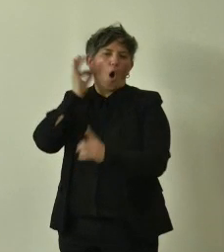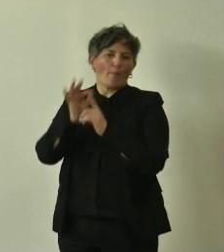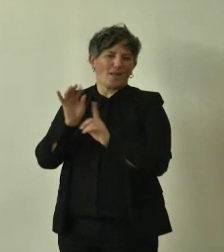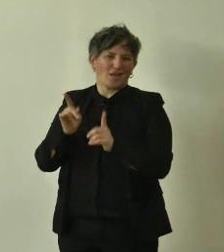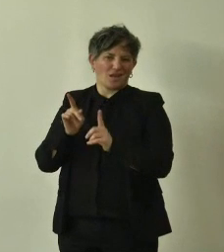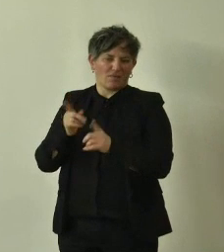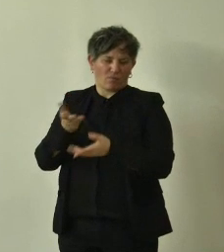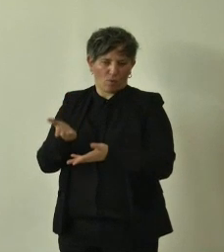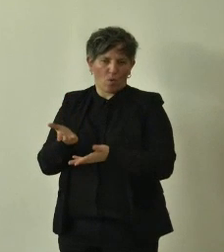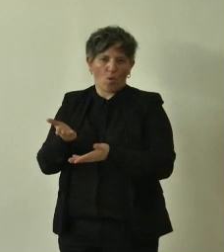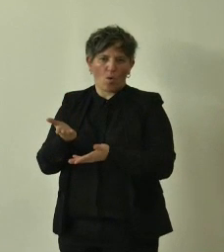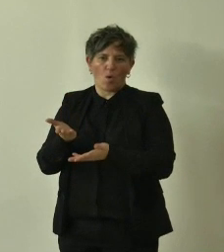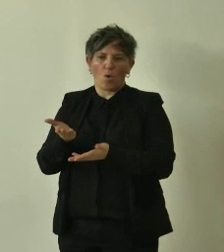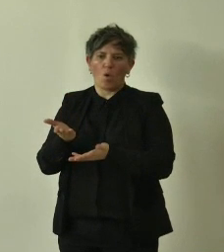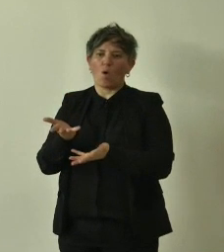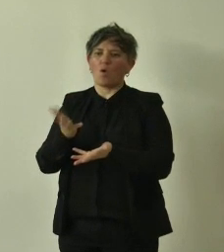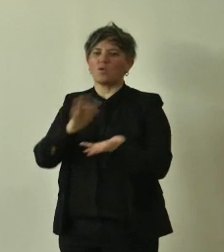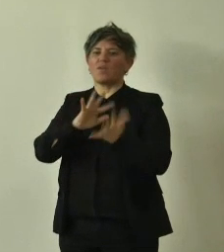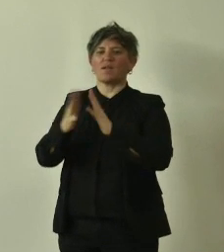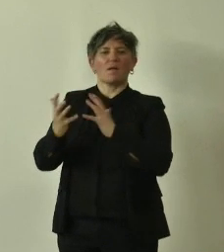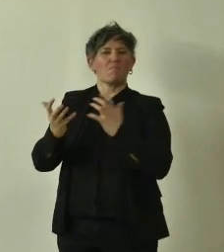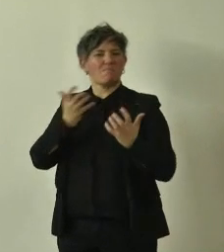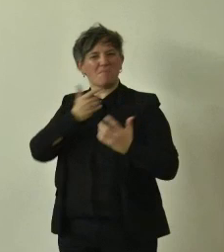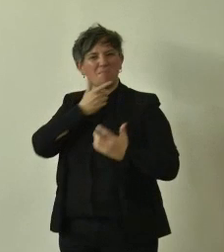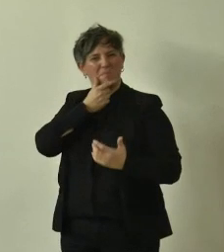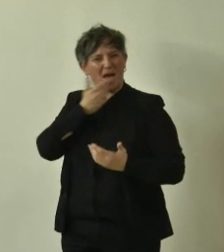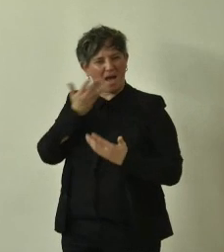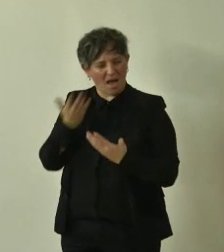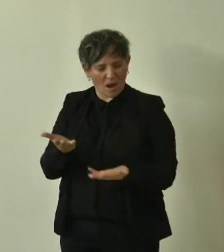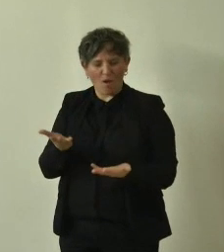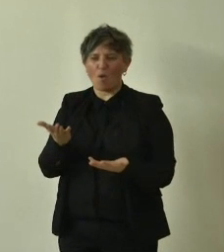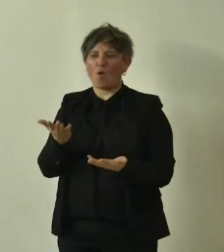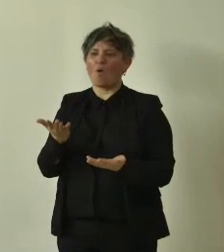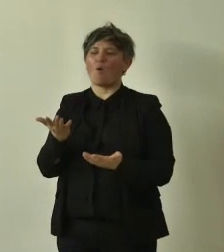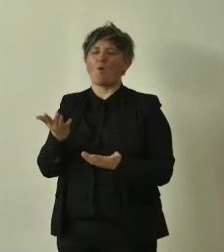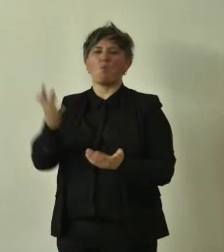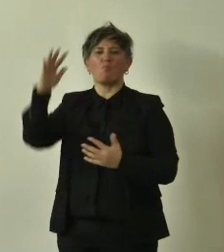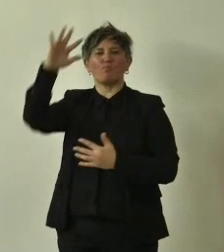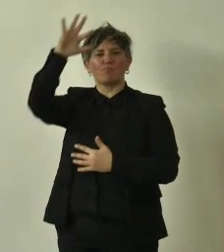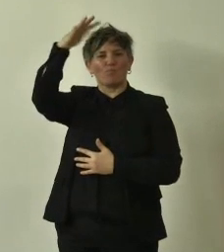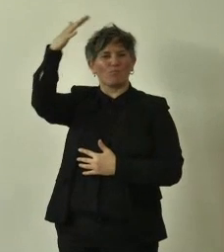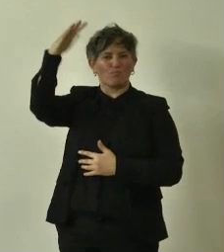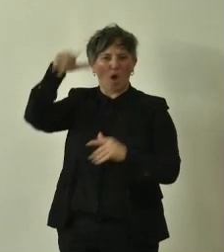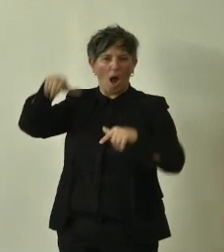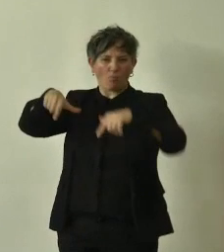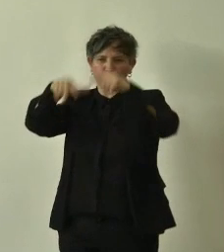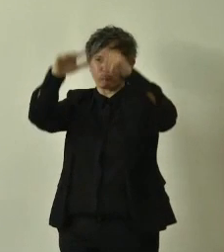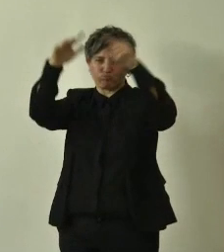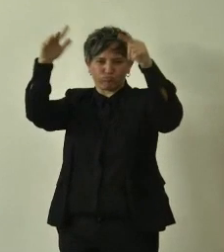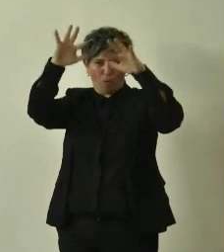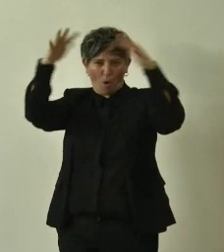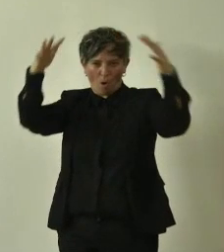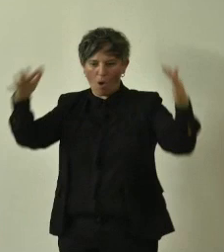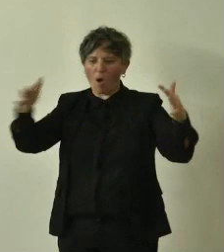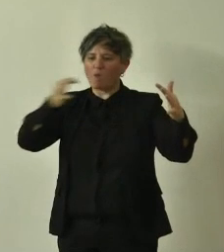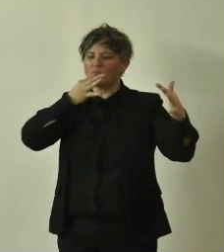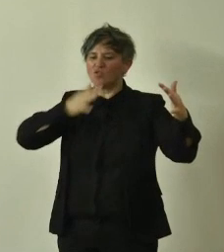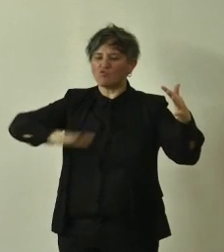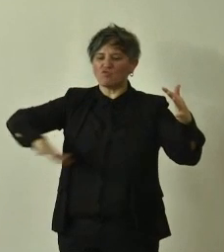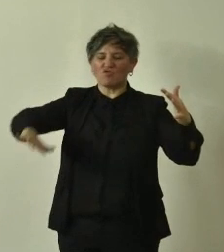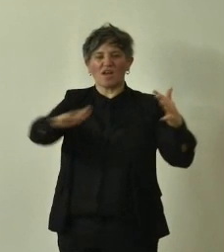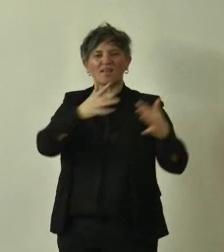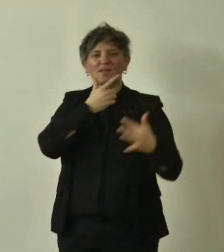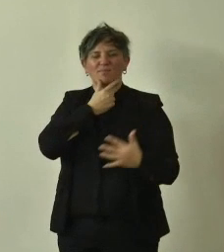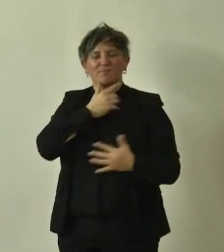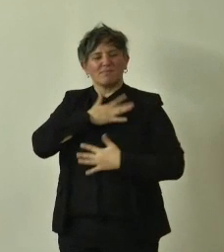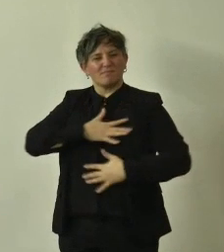bellezza e ombra, migliorare, costruire un bel giardino piacevole